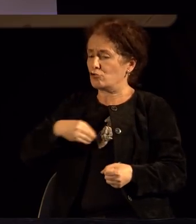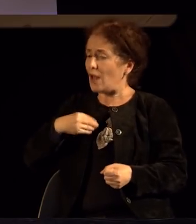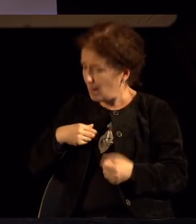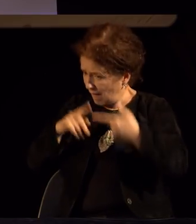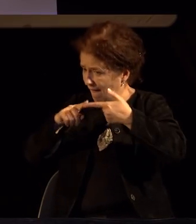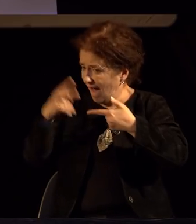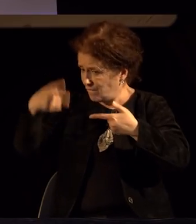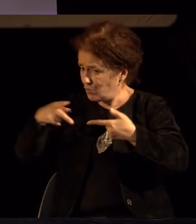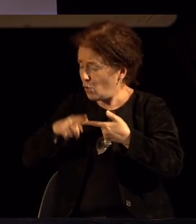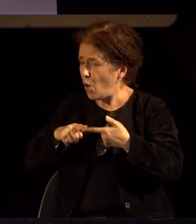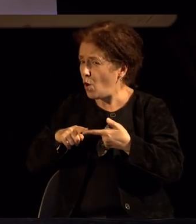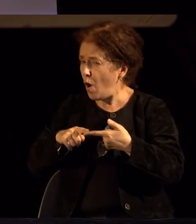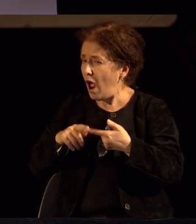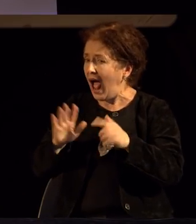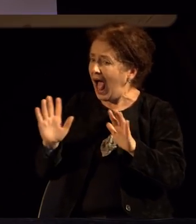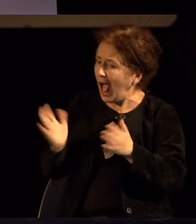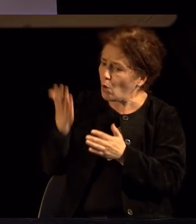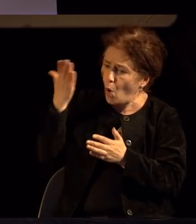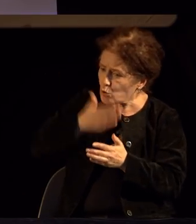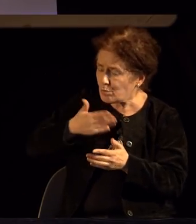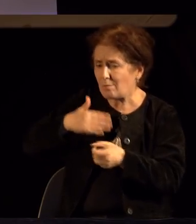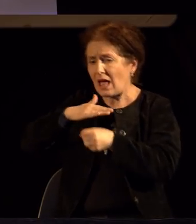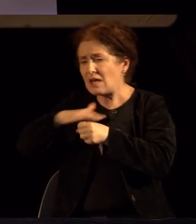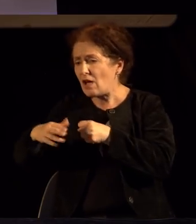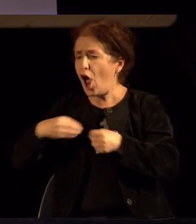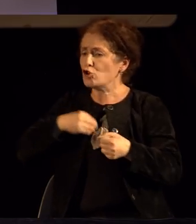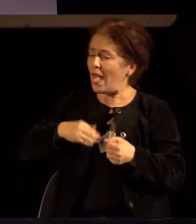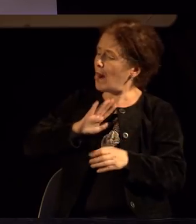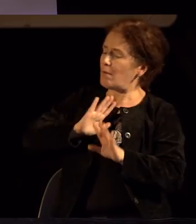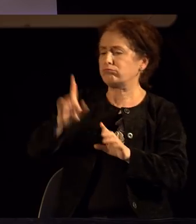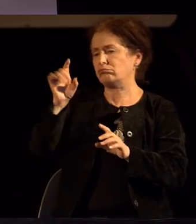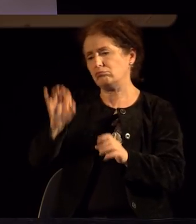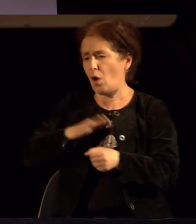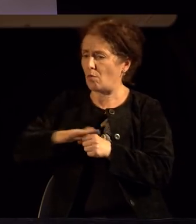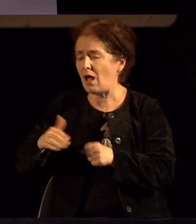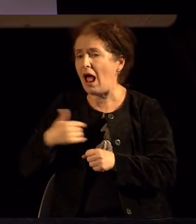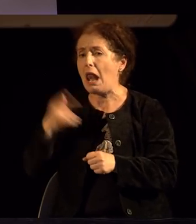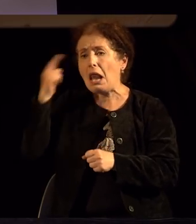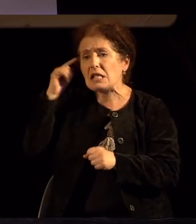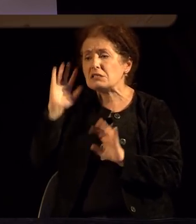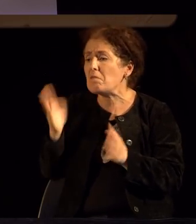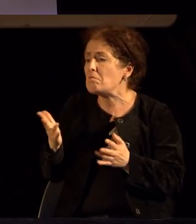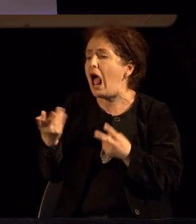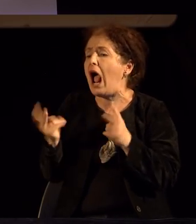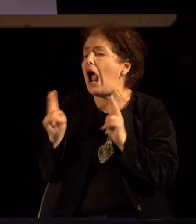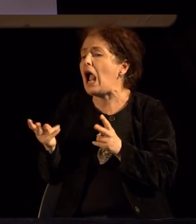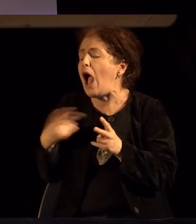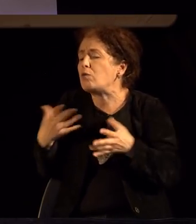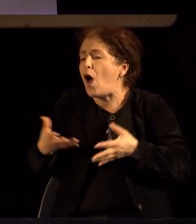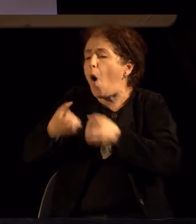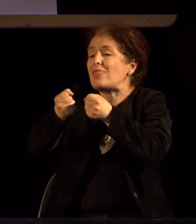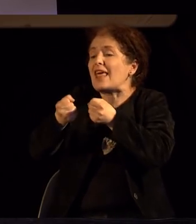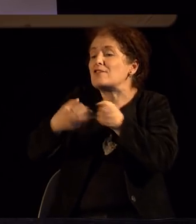второ, откако би ги задоволиле потребите и желбите, ние не знаеме може би и како да го